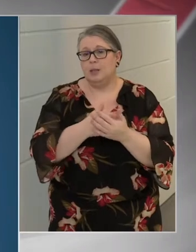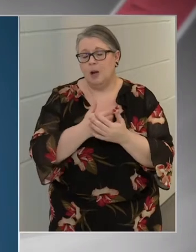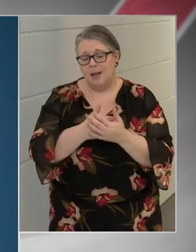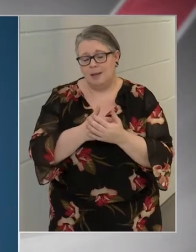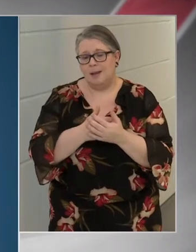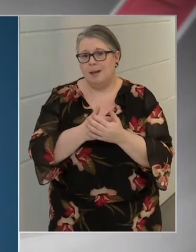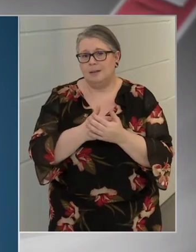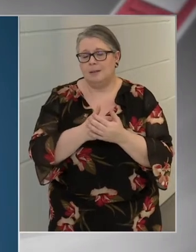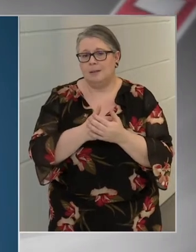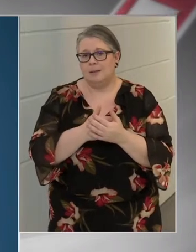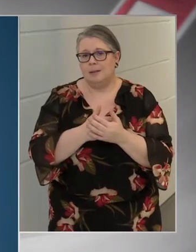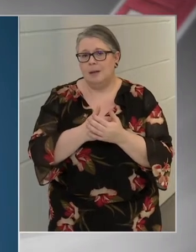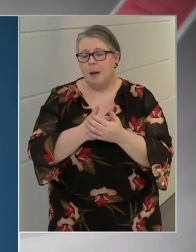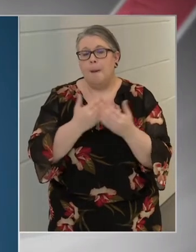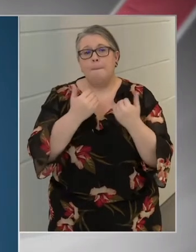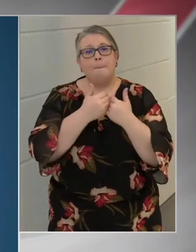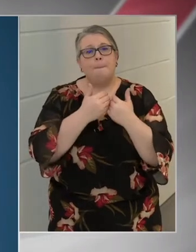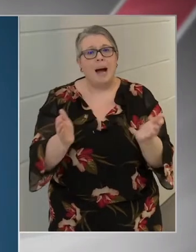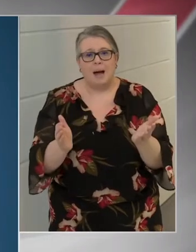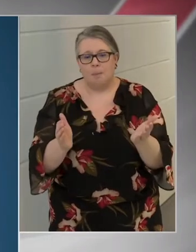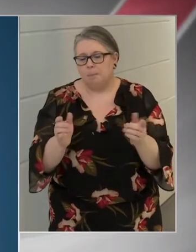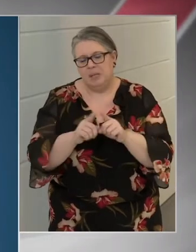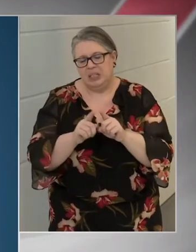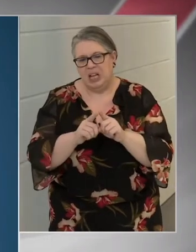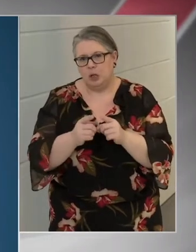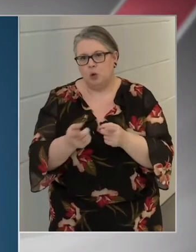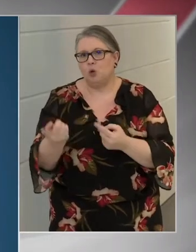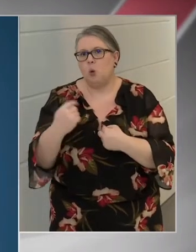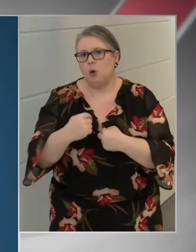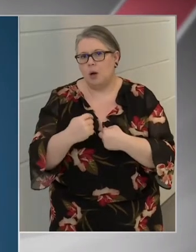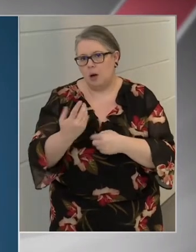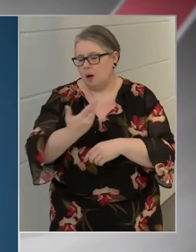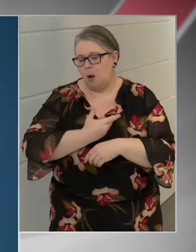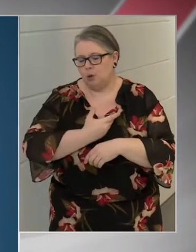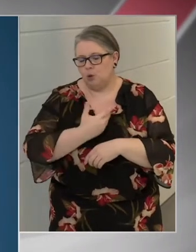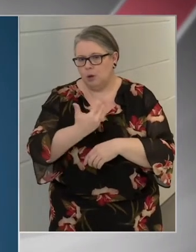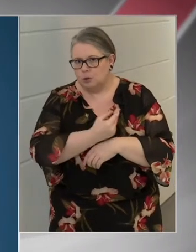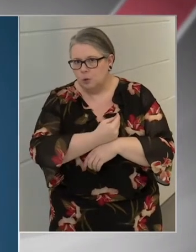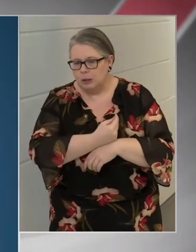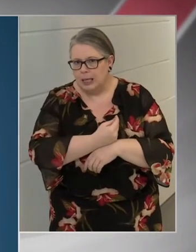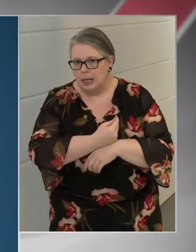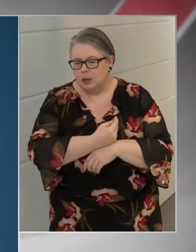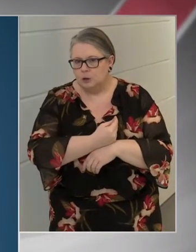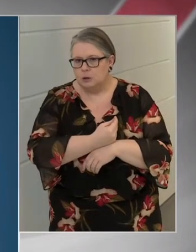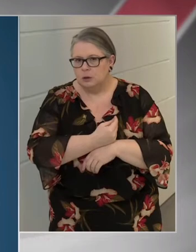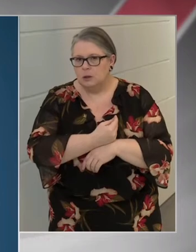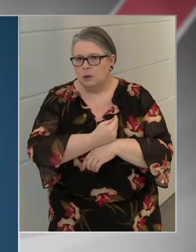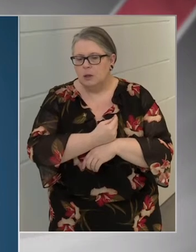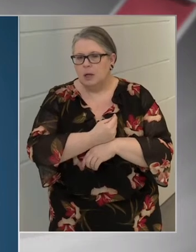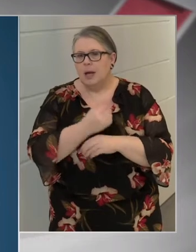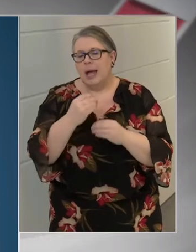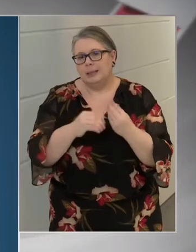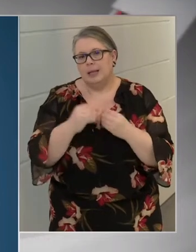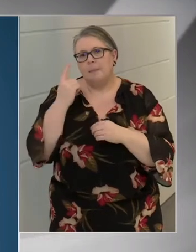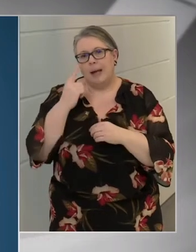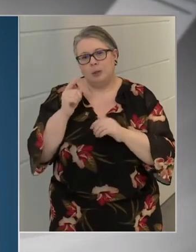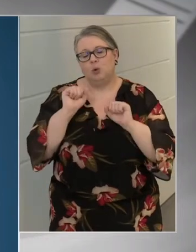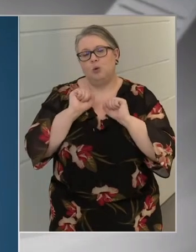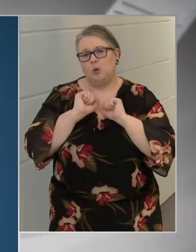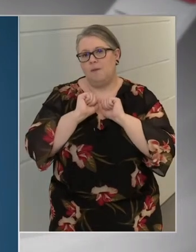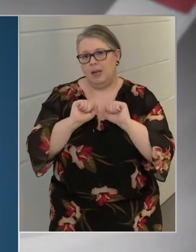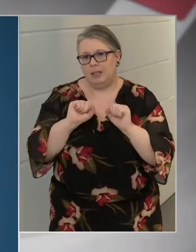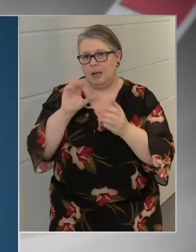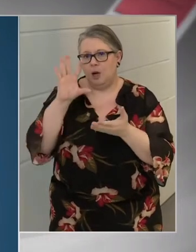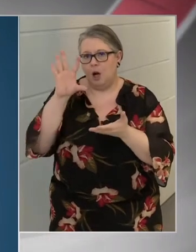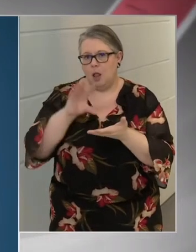rendelkezzünk, bárhonnan is jöjjön az a vakcina, és ezért meg tudjuk védeni